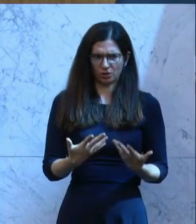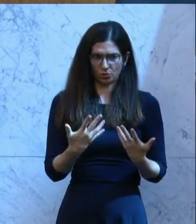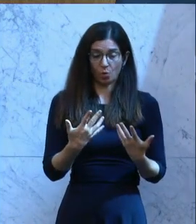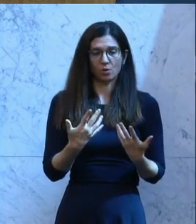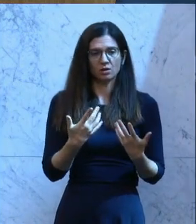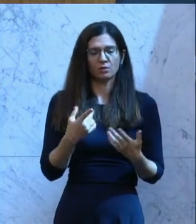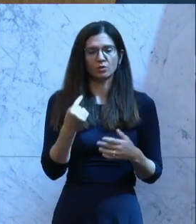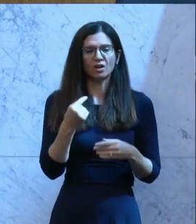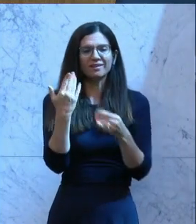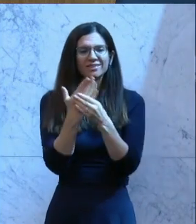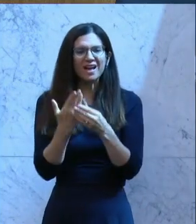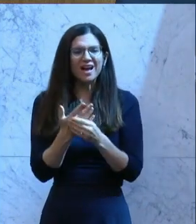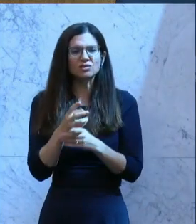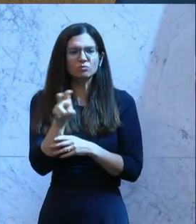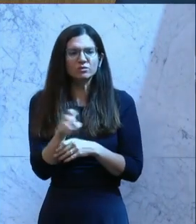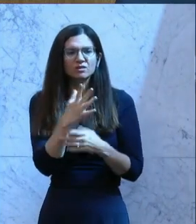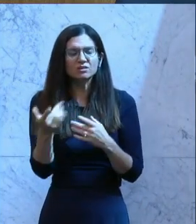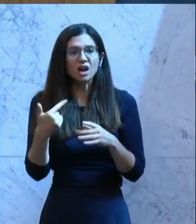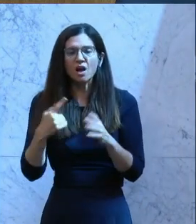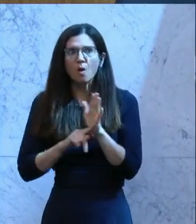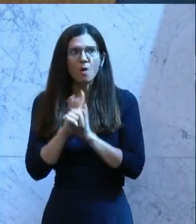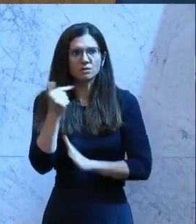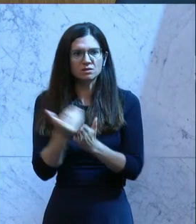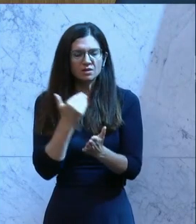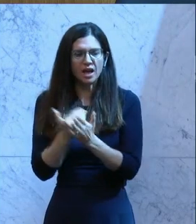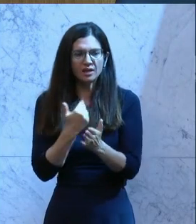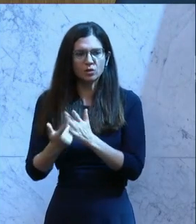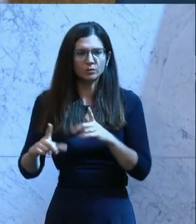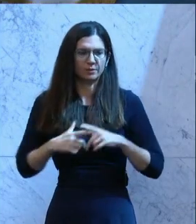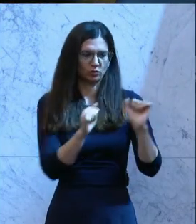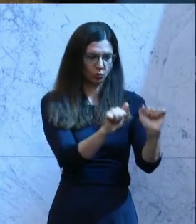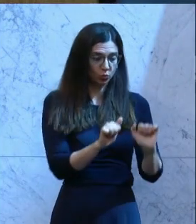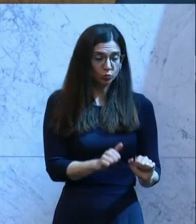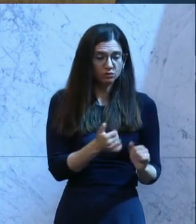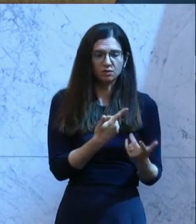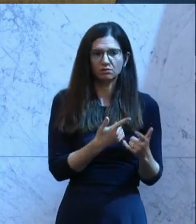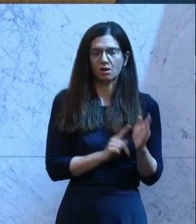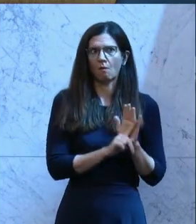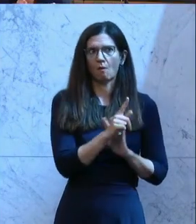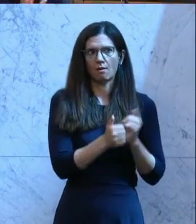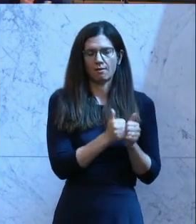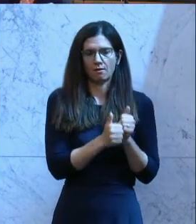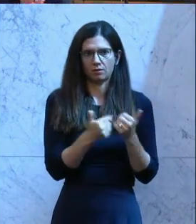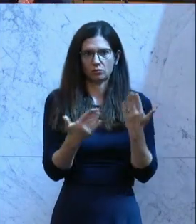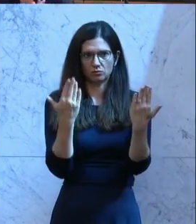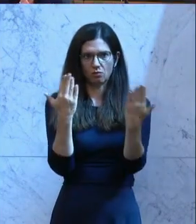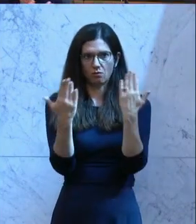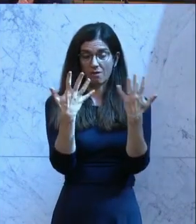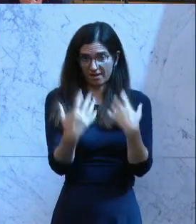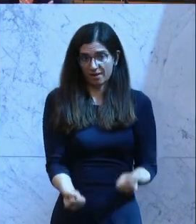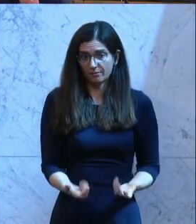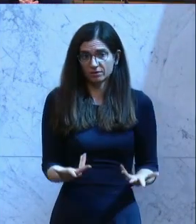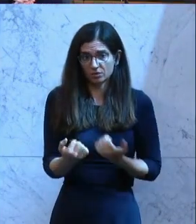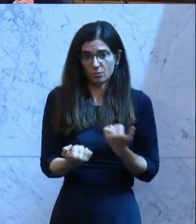Aktionäre das höchste Einkommen haben ihres Lebens und die Kunden die höchste Rechnung. Das ist doch das Ergebnis